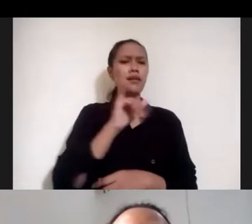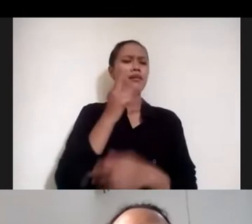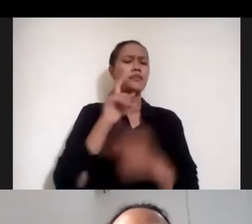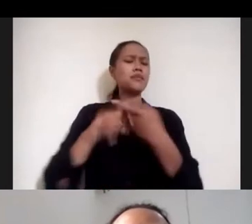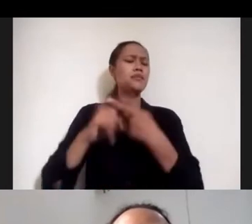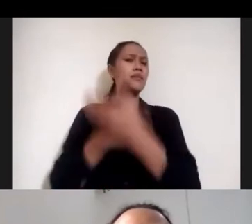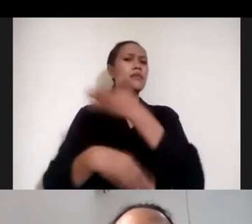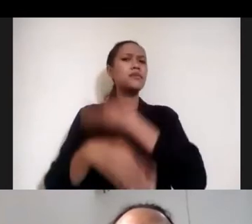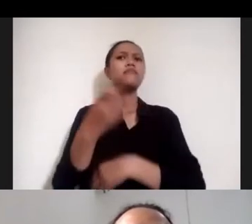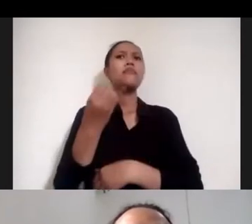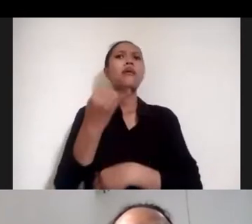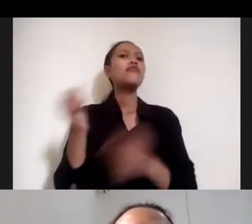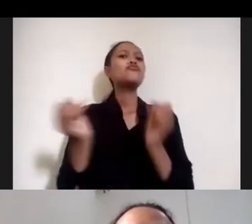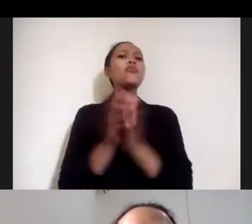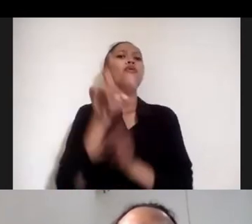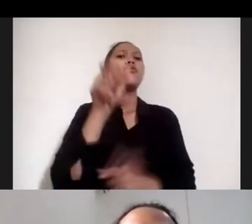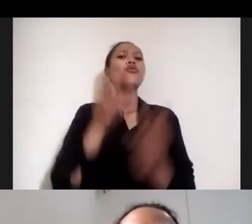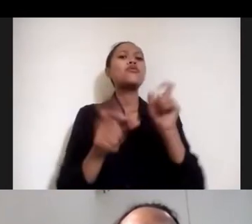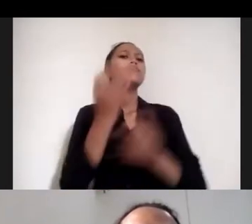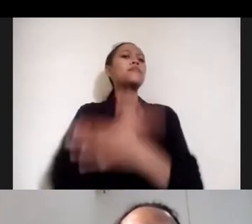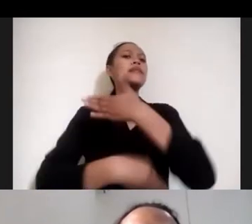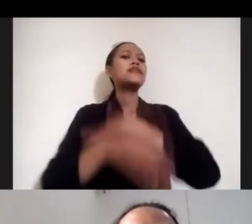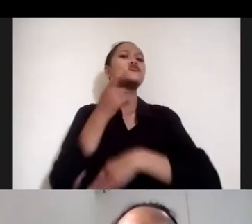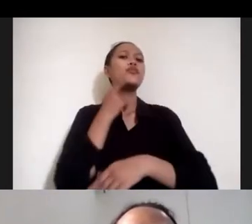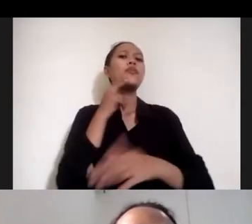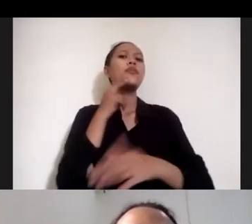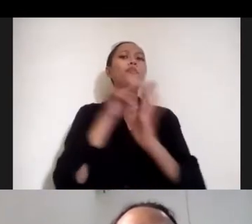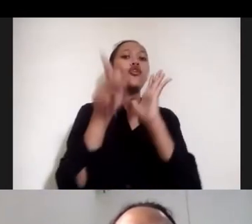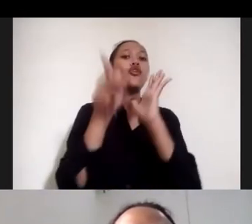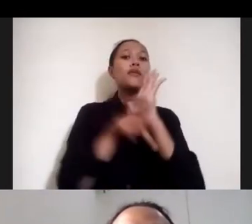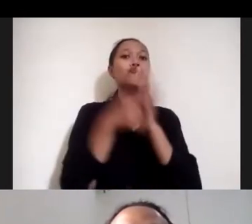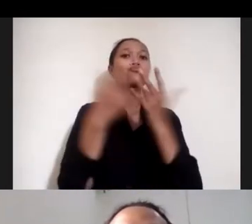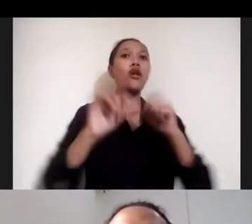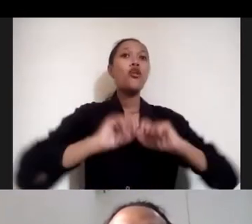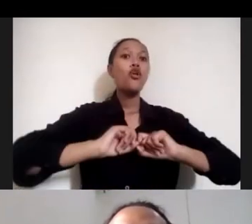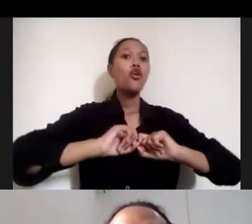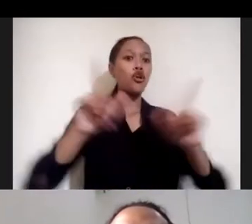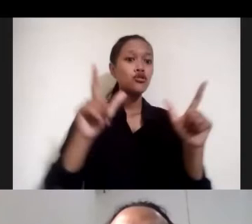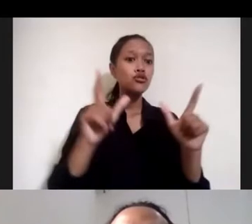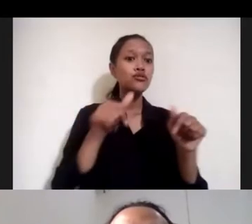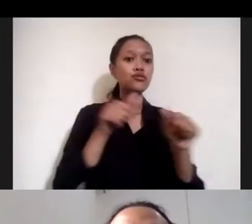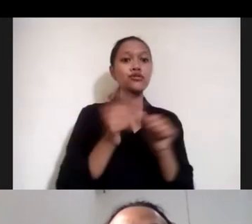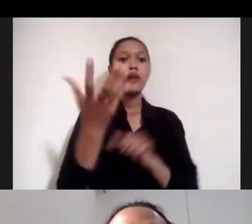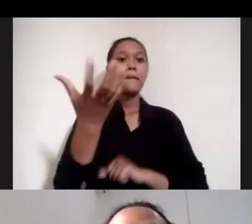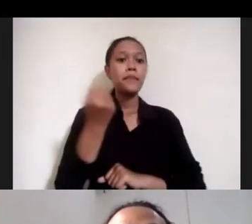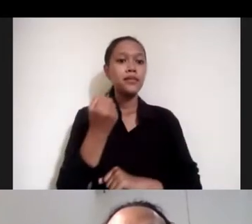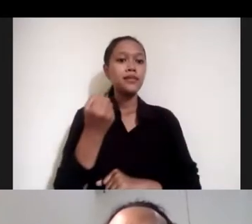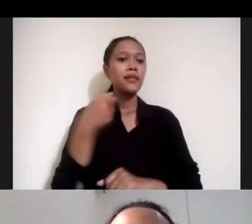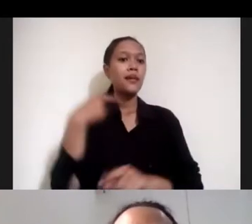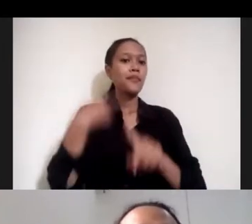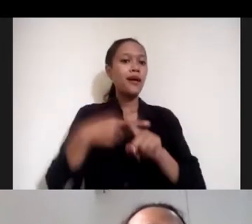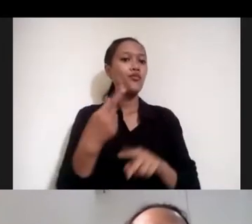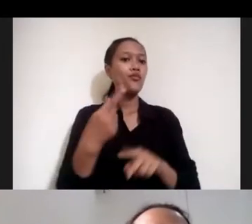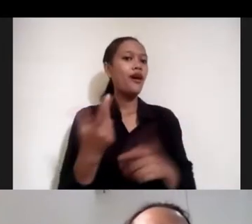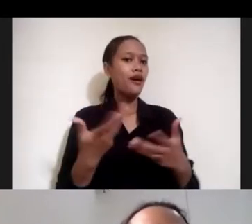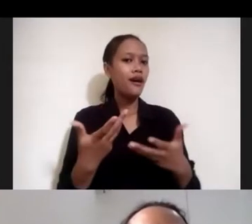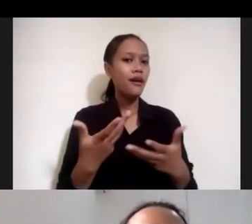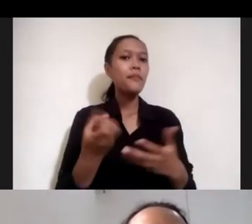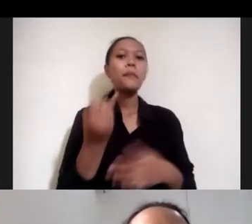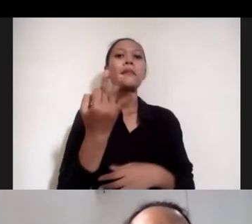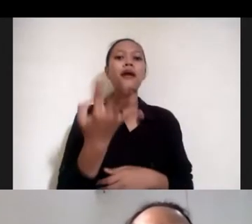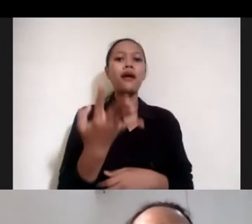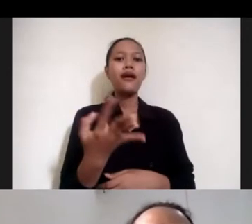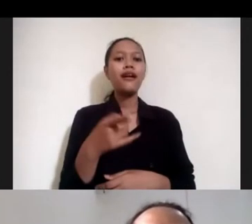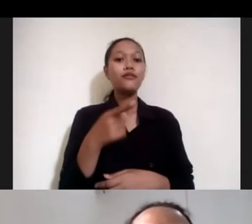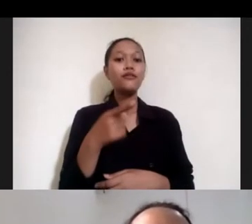Seberapa banyak teman-teman disabilitas yang kemudian mencoba program ini dan sukses daftar dan kemudian juga dapat insentifnya. Nah, ini ada